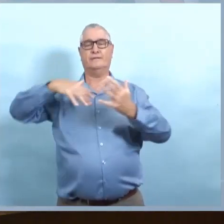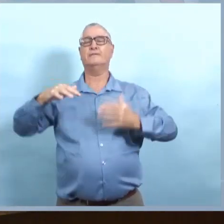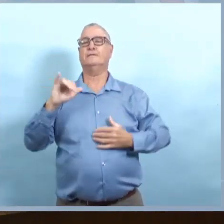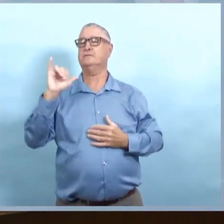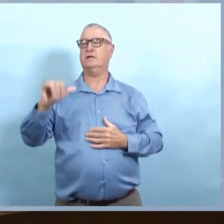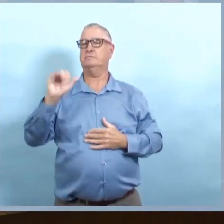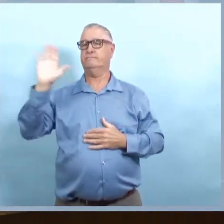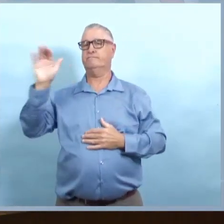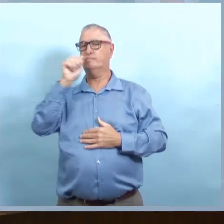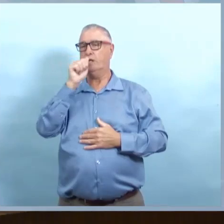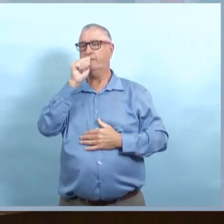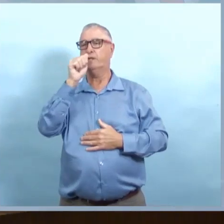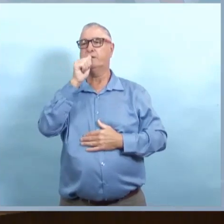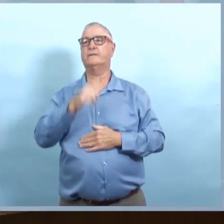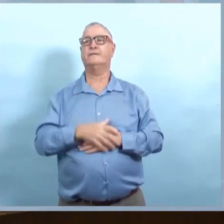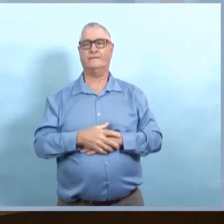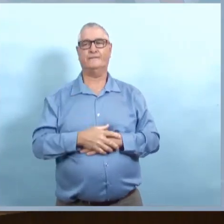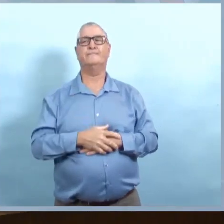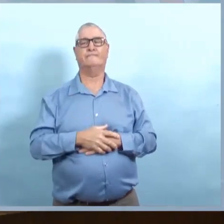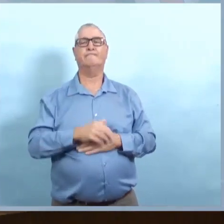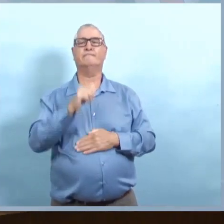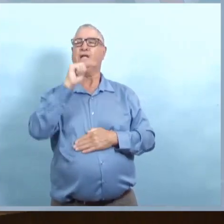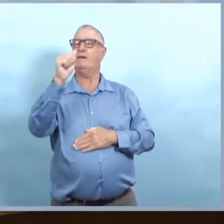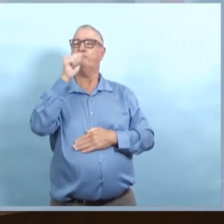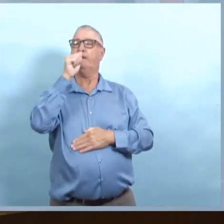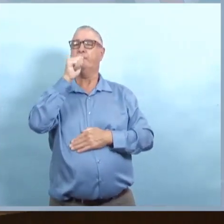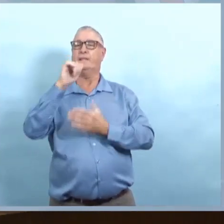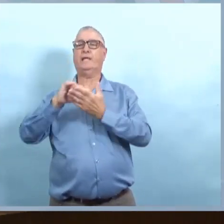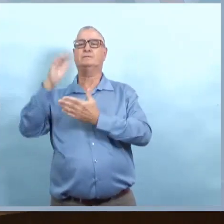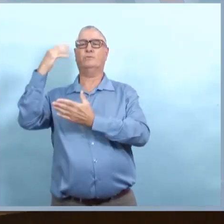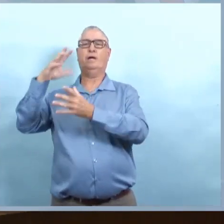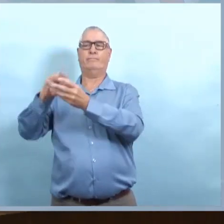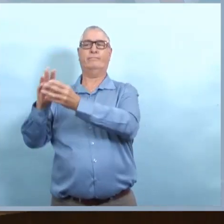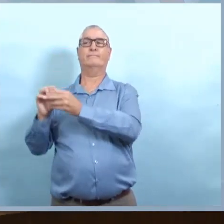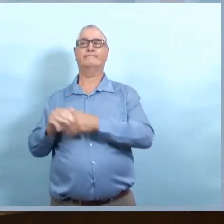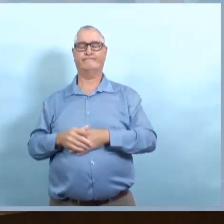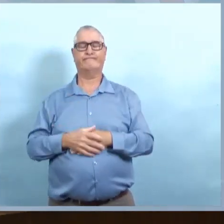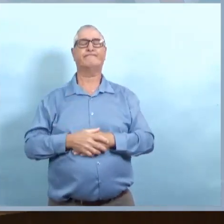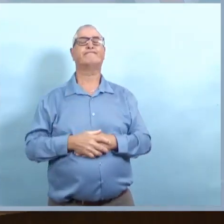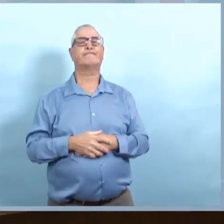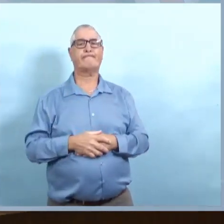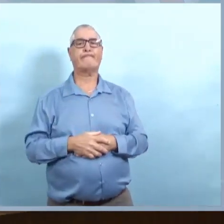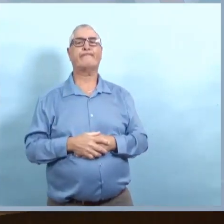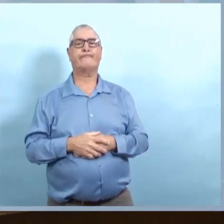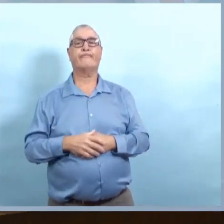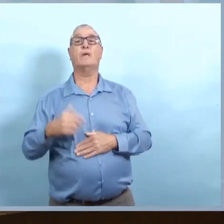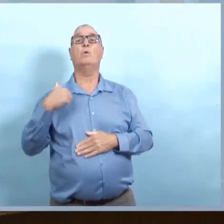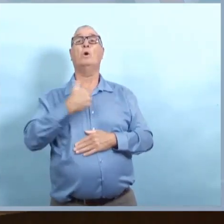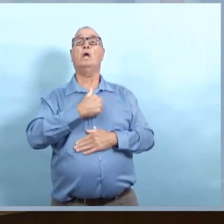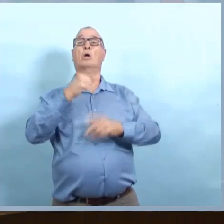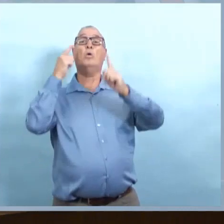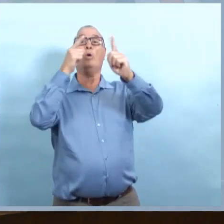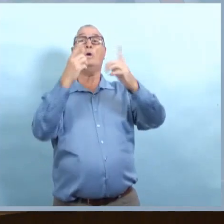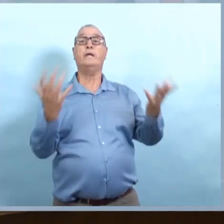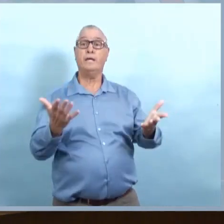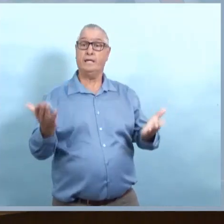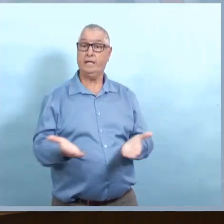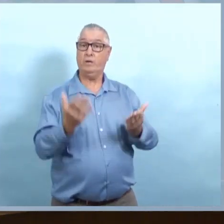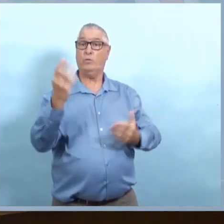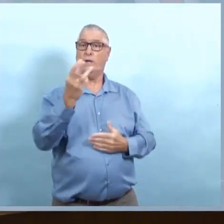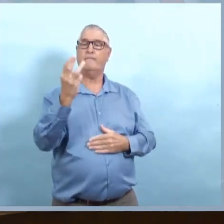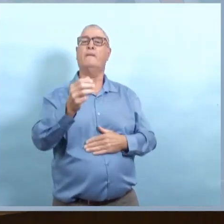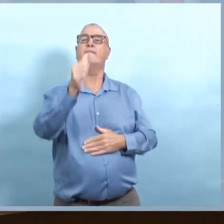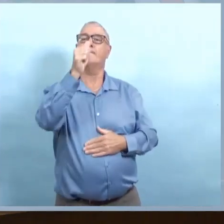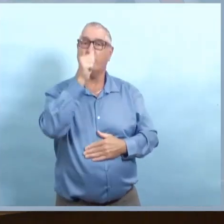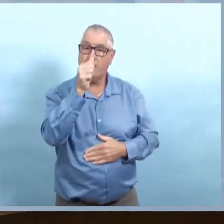les rassemblements privés. Si vous regardez les autres ordres et l'intervention à Prairie Mountain, c'était les rassemblements publics.